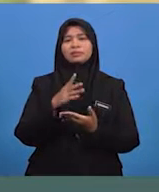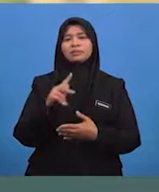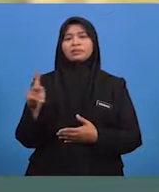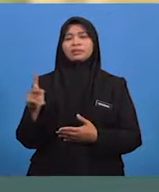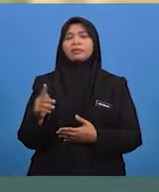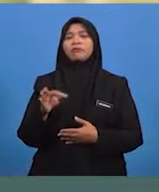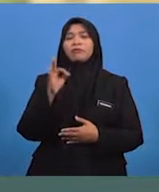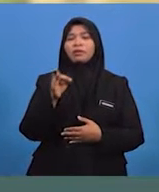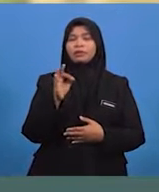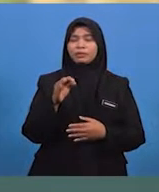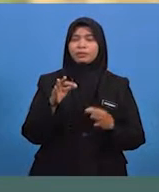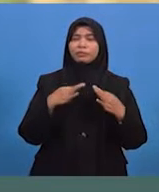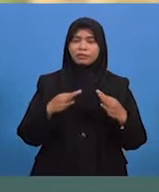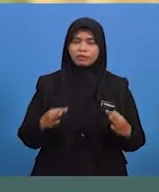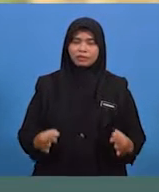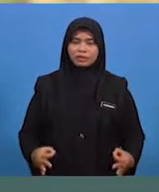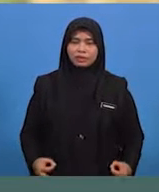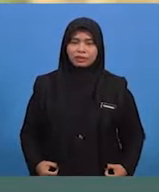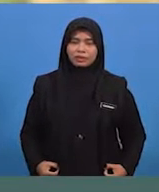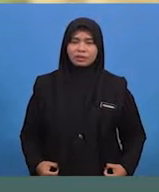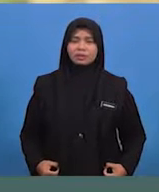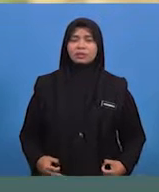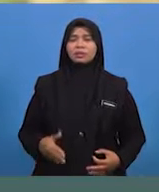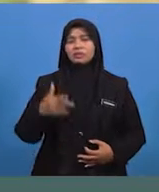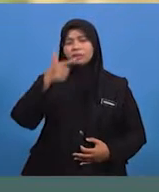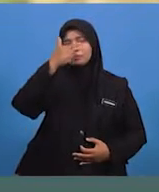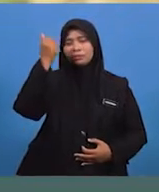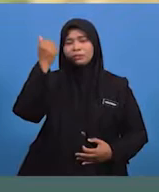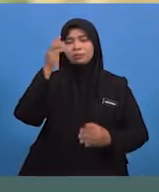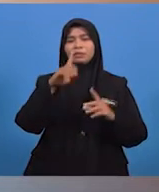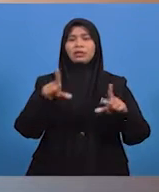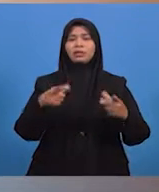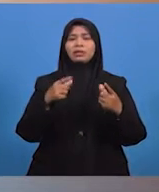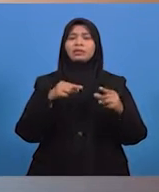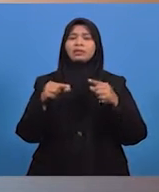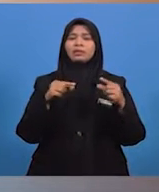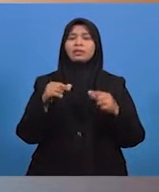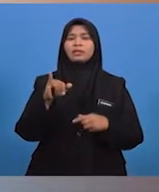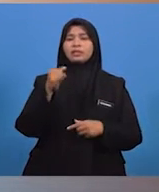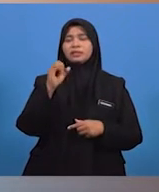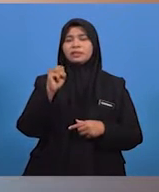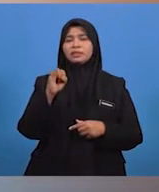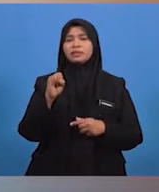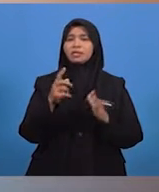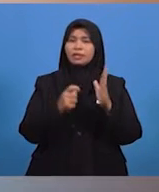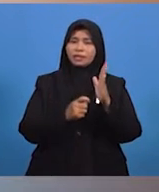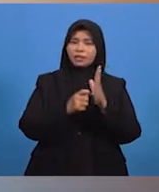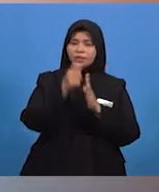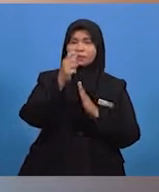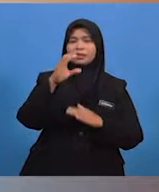Faktor fizikal yang menyebabkan berlakunya gerakan jisip ialah Ketinggian cerun